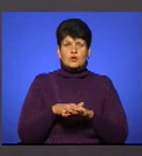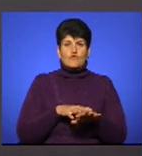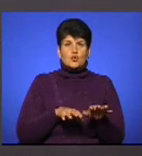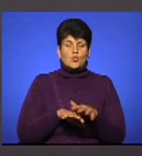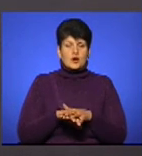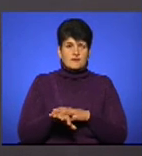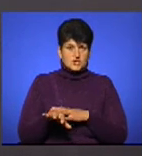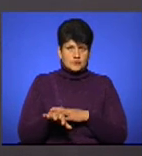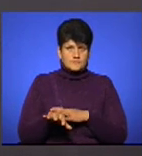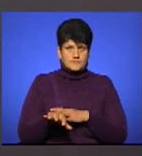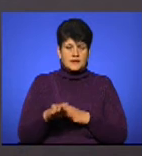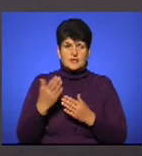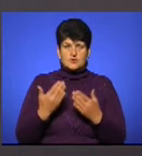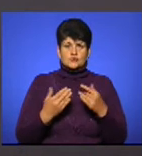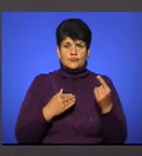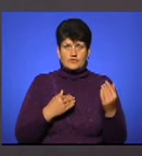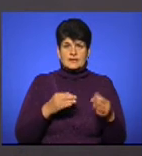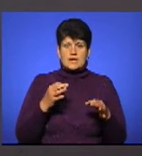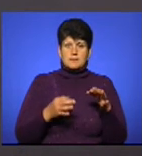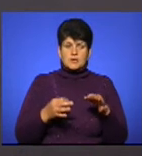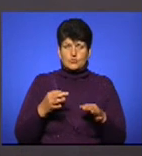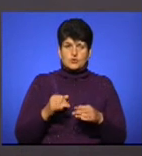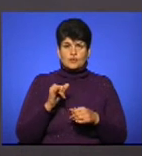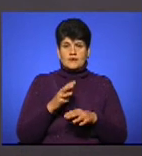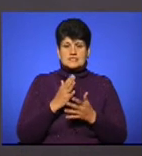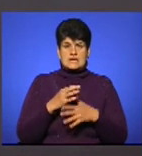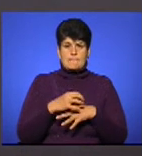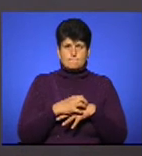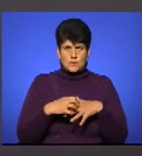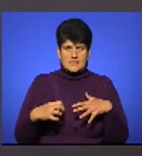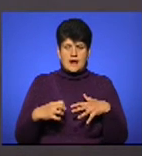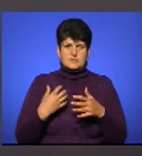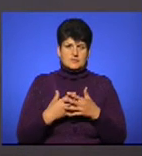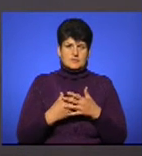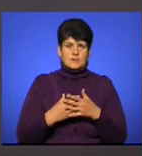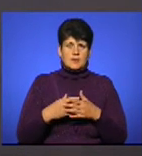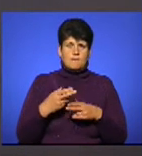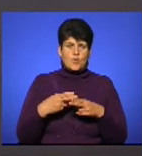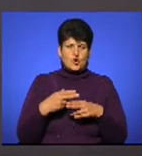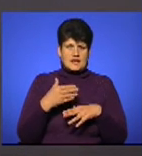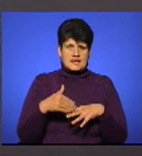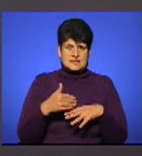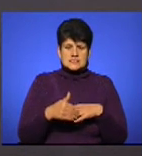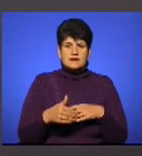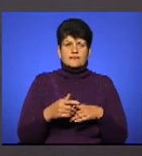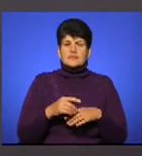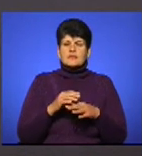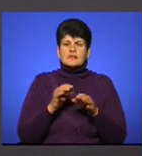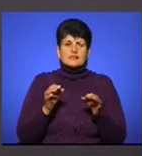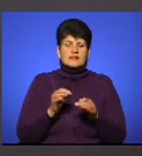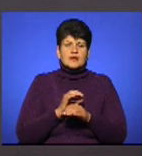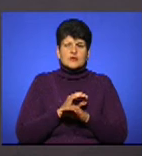якщо це ви на природі, і у вас є подряпини, там, чи порізи, ні в якому разі не